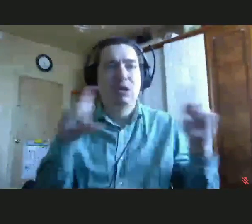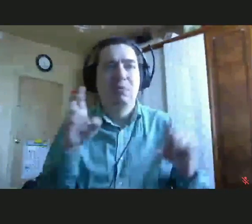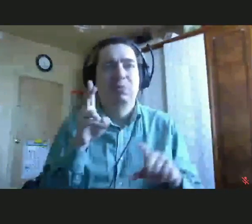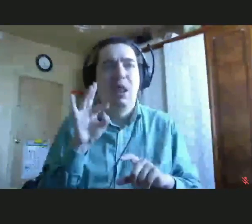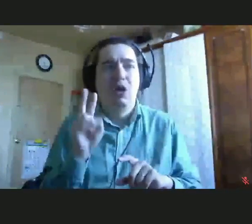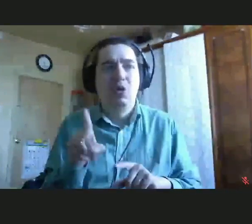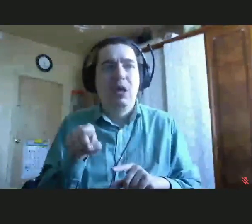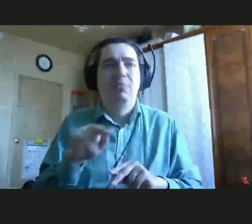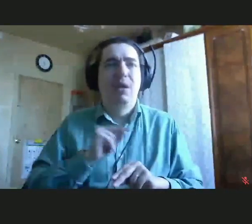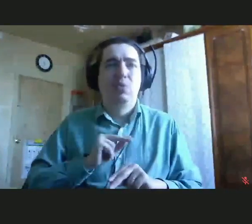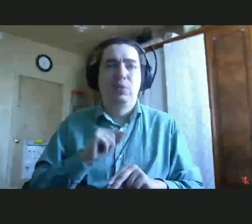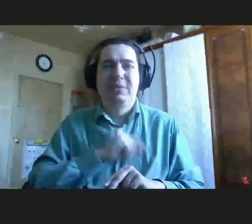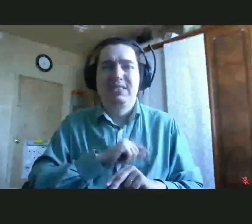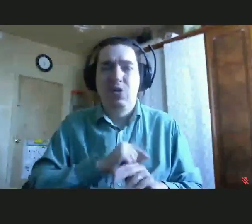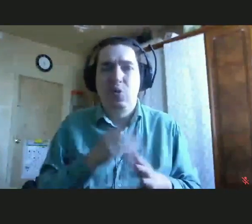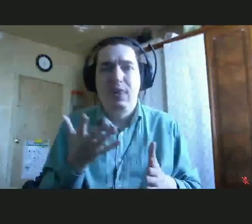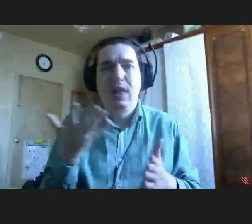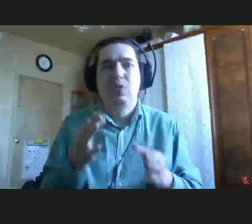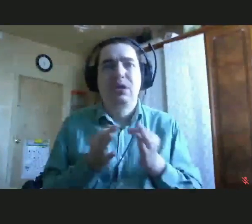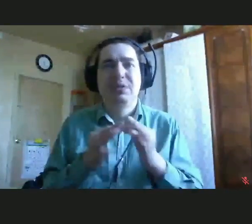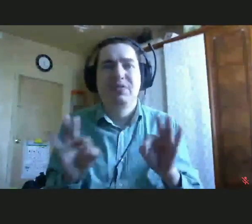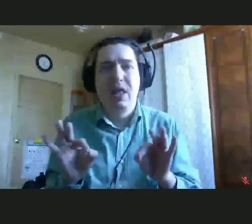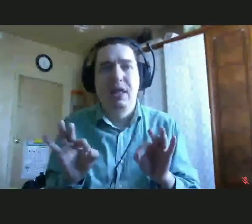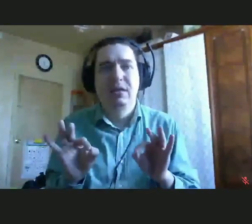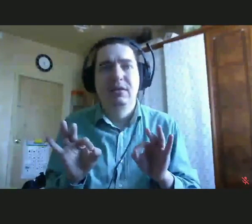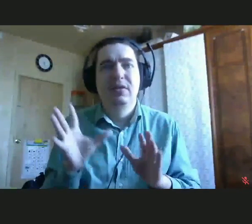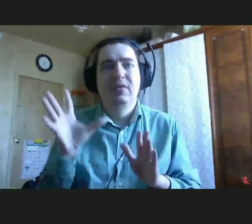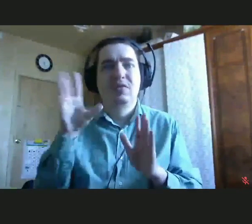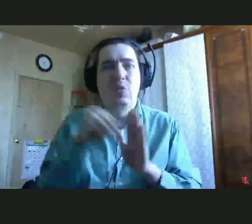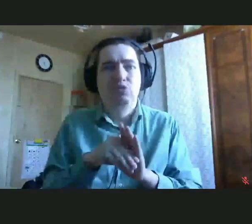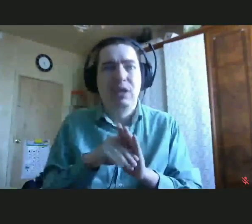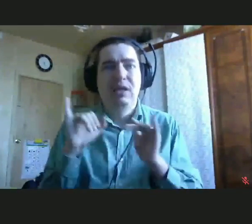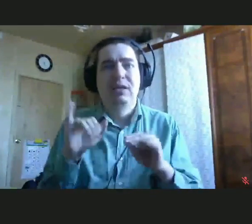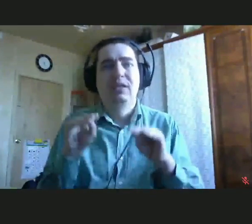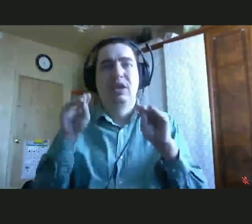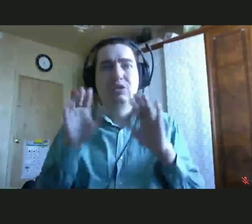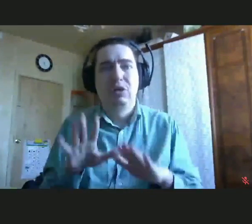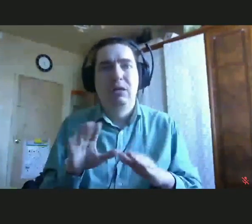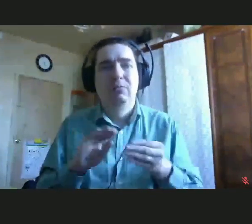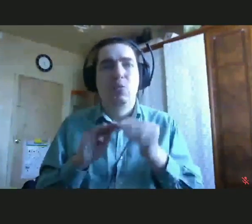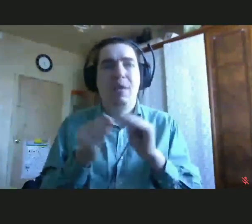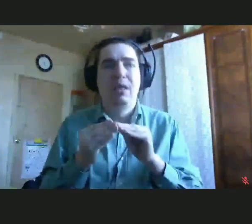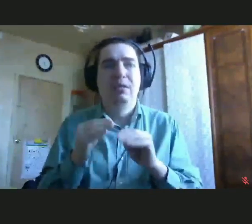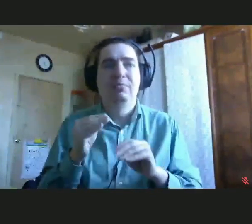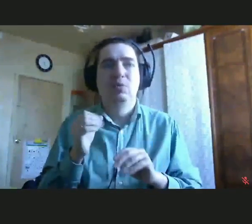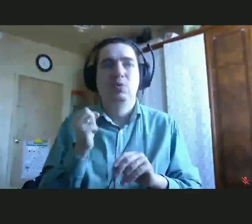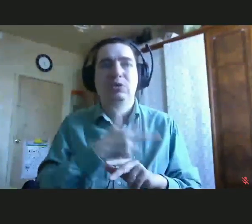работа с психологами, которые позволяют в том числе и решать проблемы социализации ребенка.